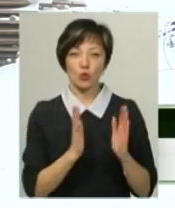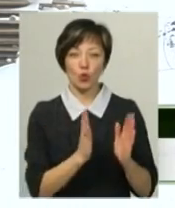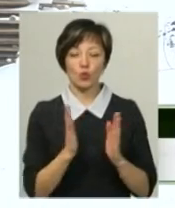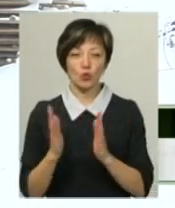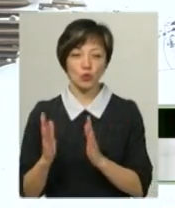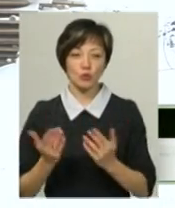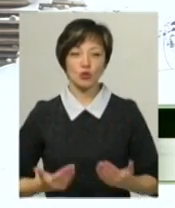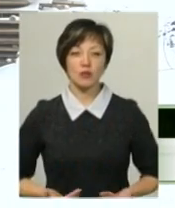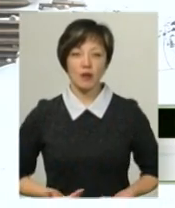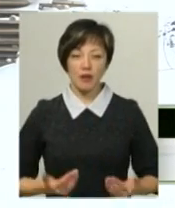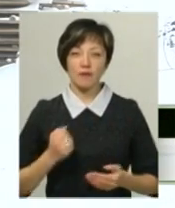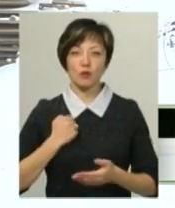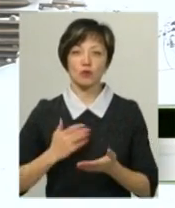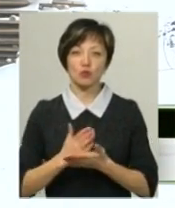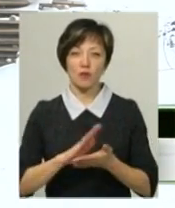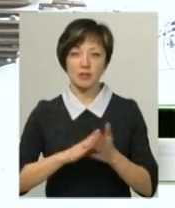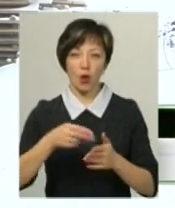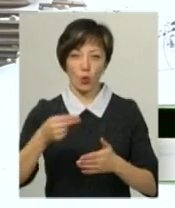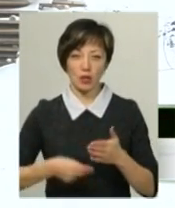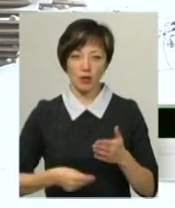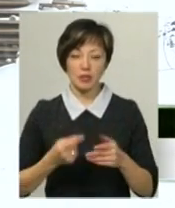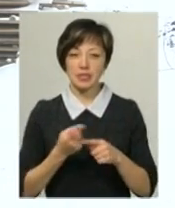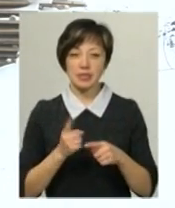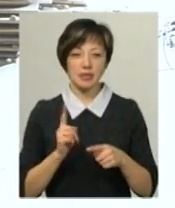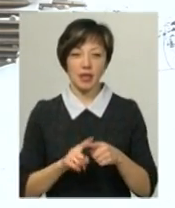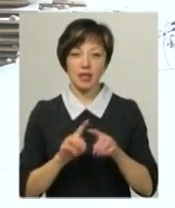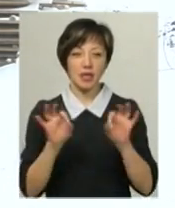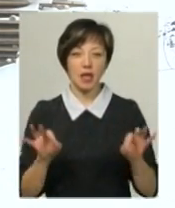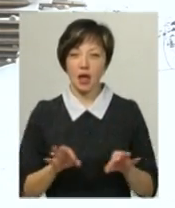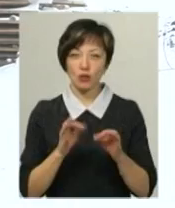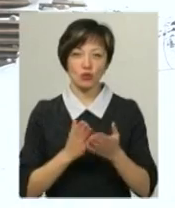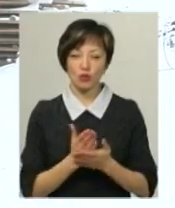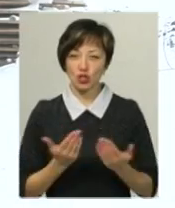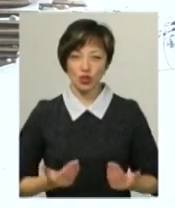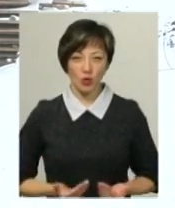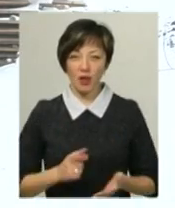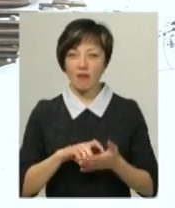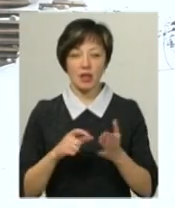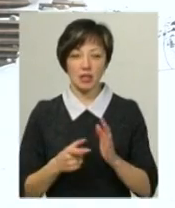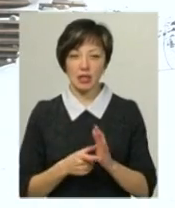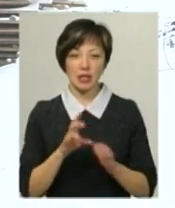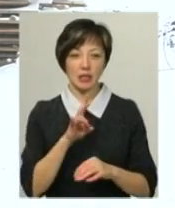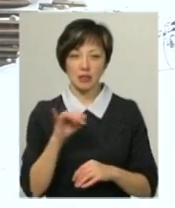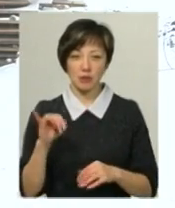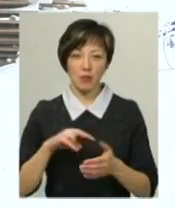проживання військовослужбовців за контрактом. Тобто, це не є ніяке неслужбове житло, це не квартири, які